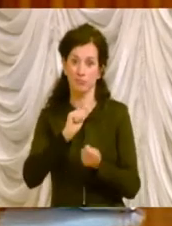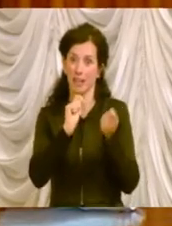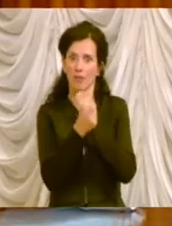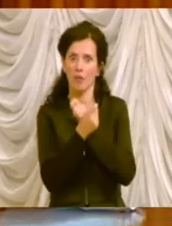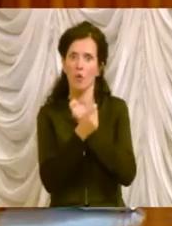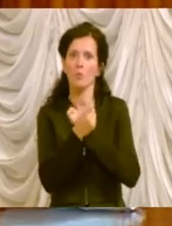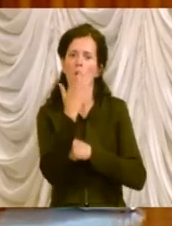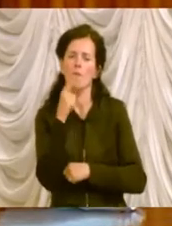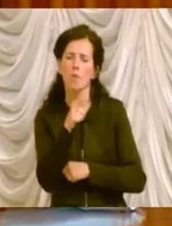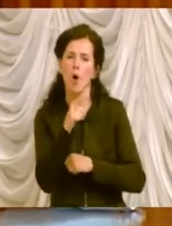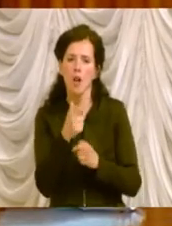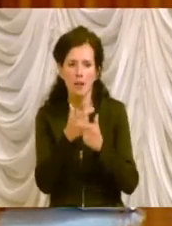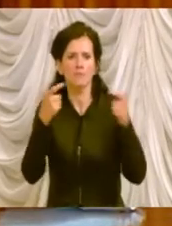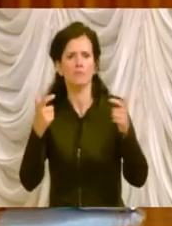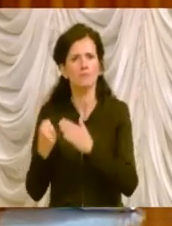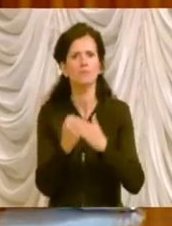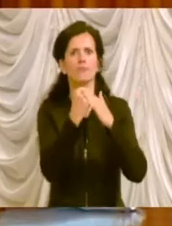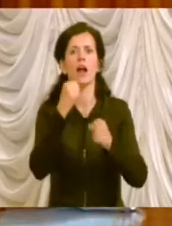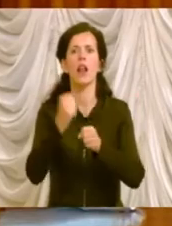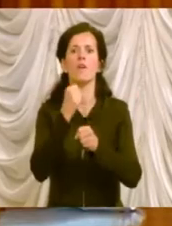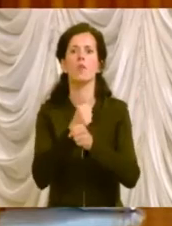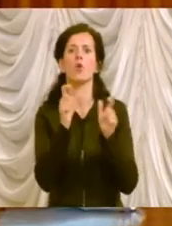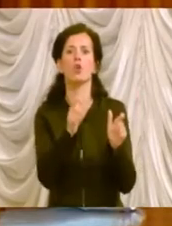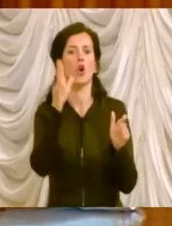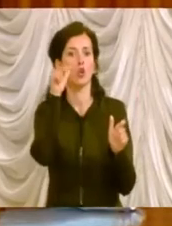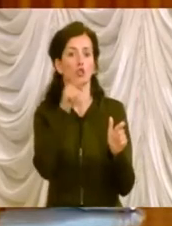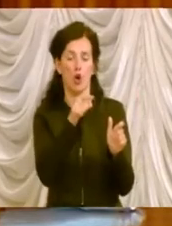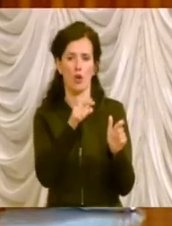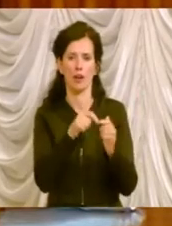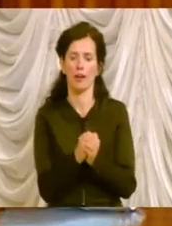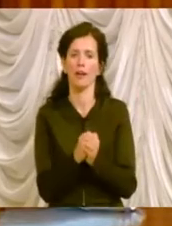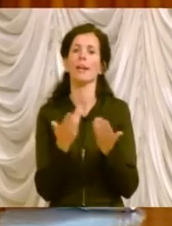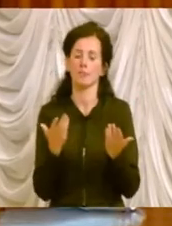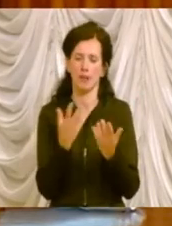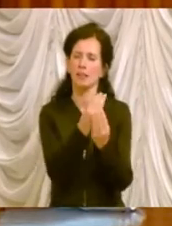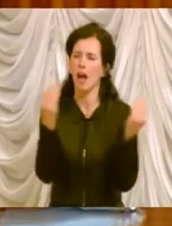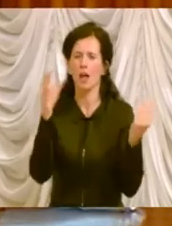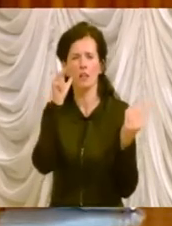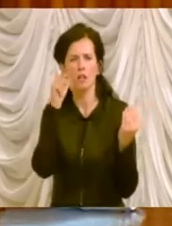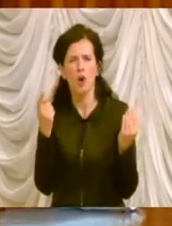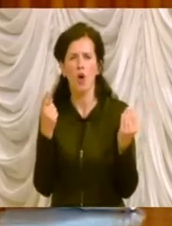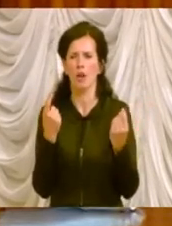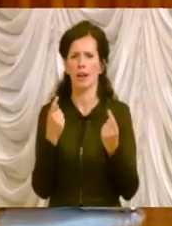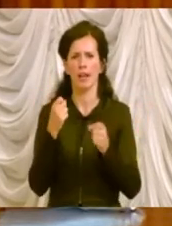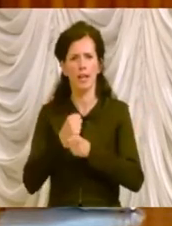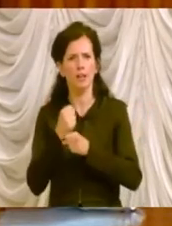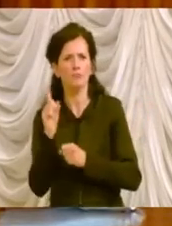incentivare il lavoro delle donne, sappiamo che sono tante le donne inattive, tante le donne che